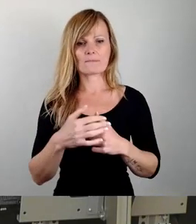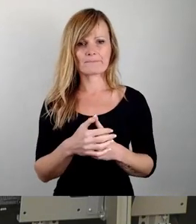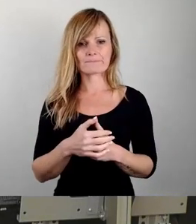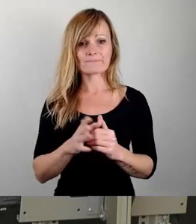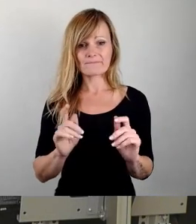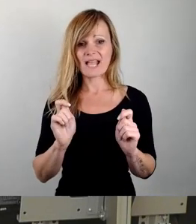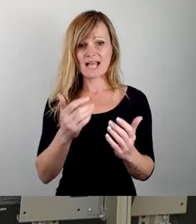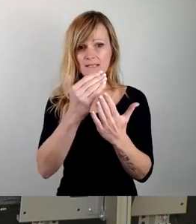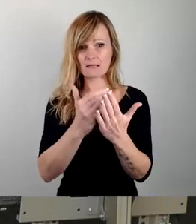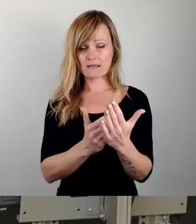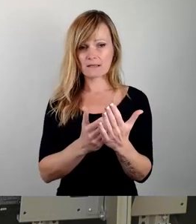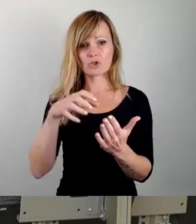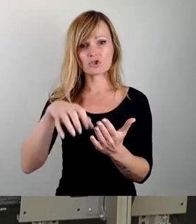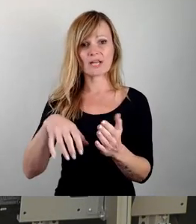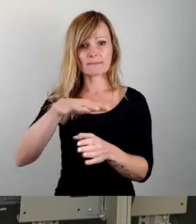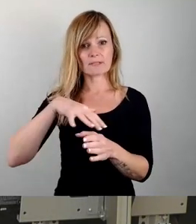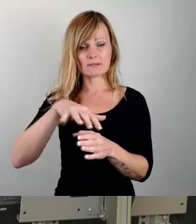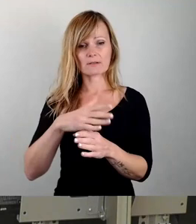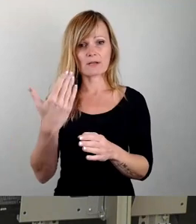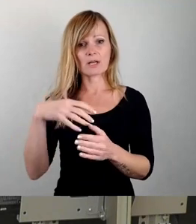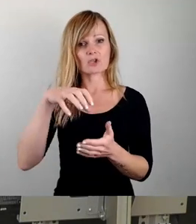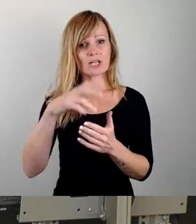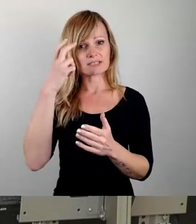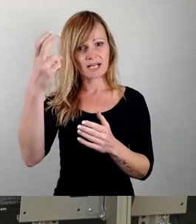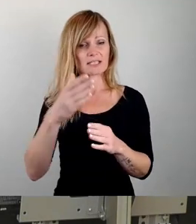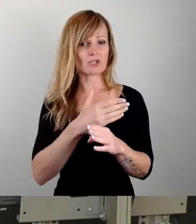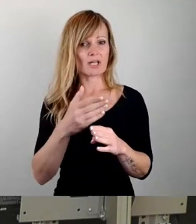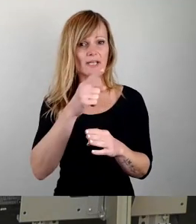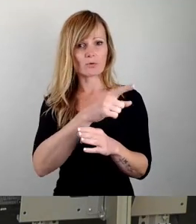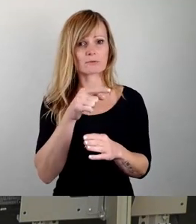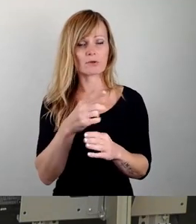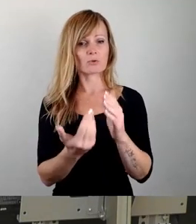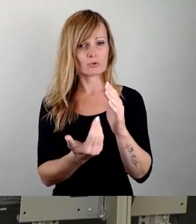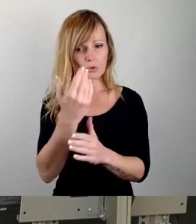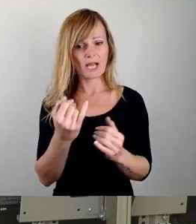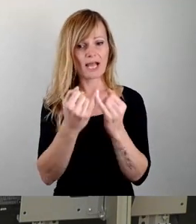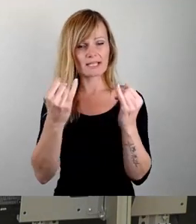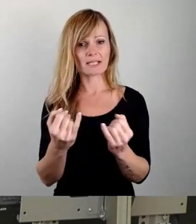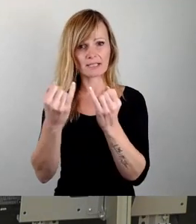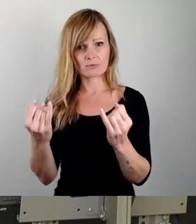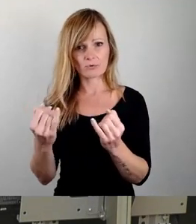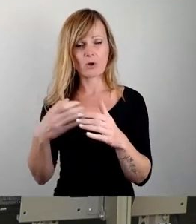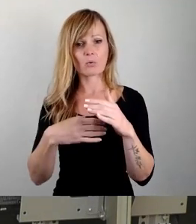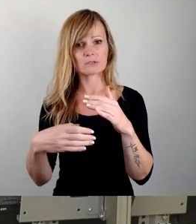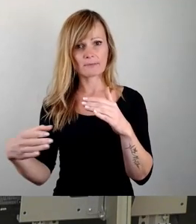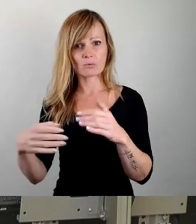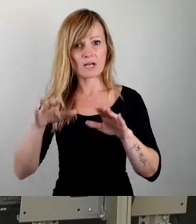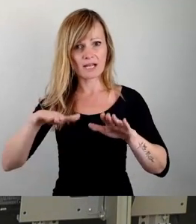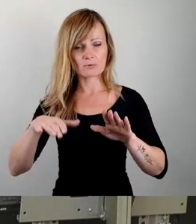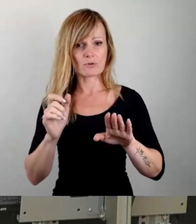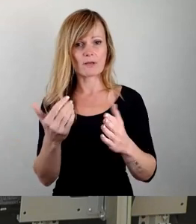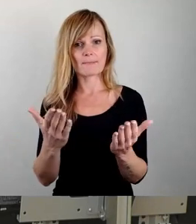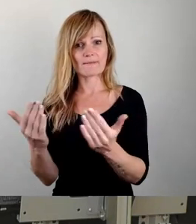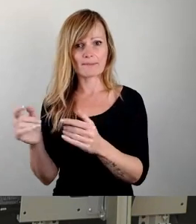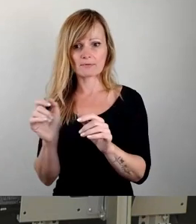Stadtbezug Bezirken vor der Entscheidung des Stadtrates über die neue Einrichtung zur Unterbringung von Asylbewerbern zur Regelveranstaltung